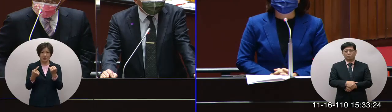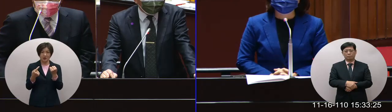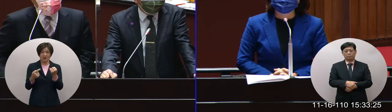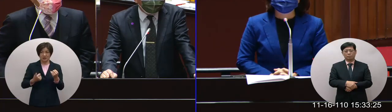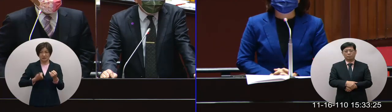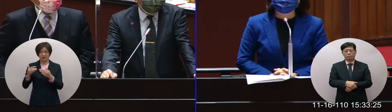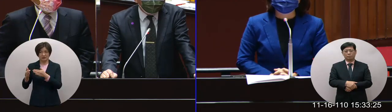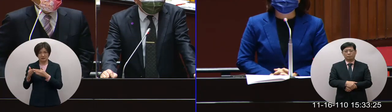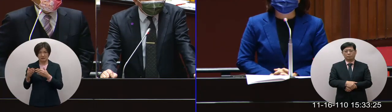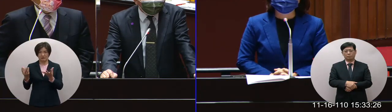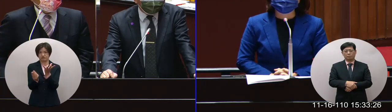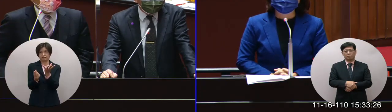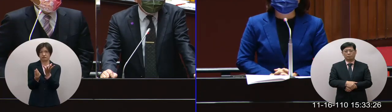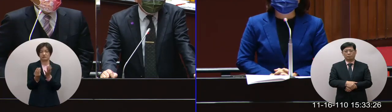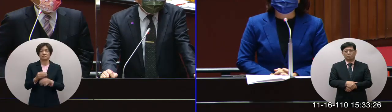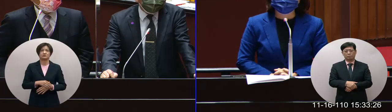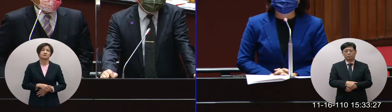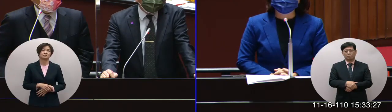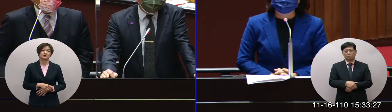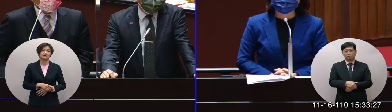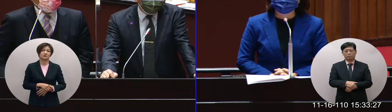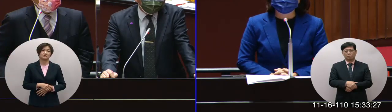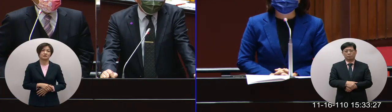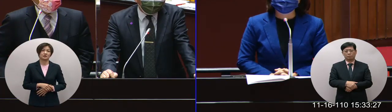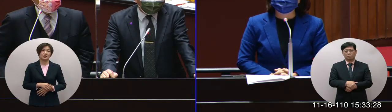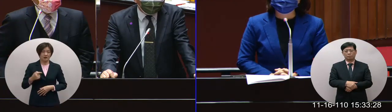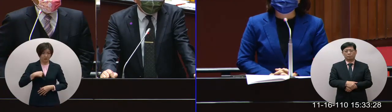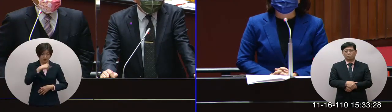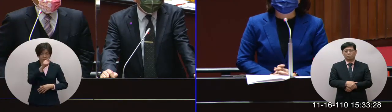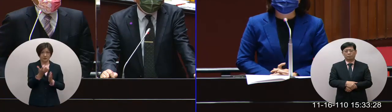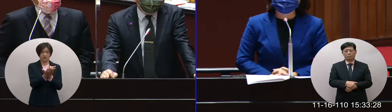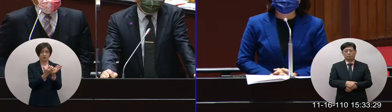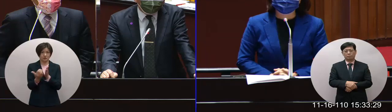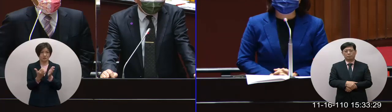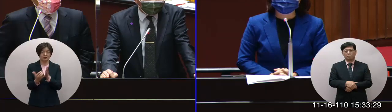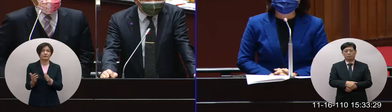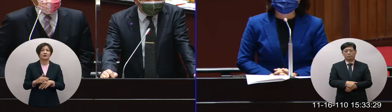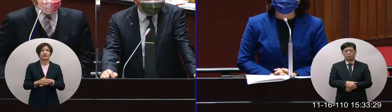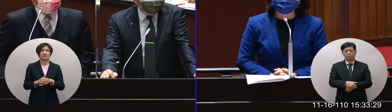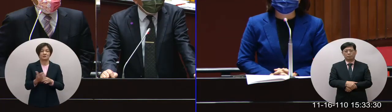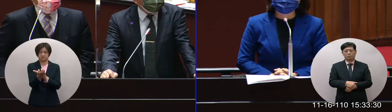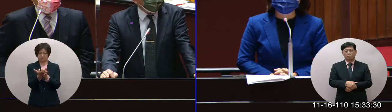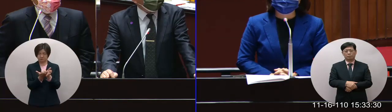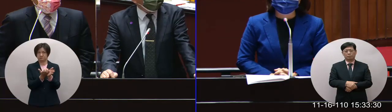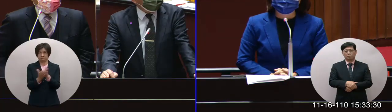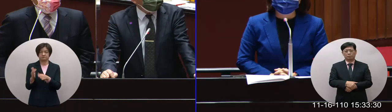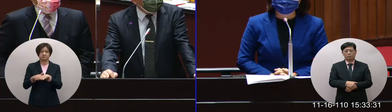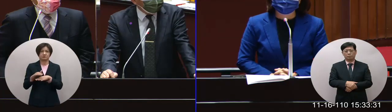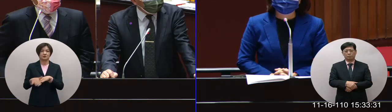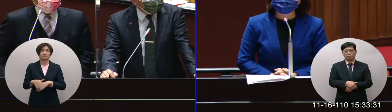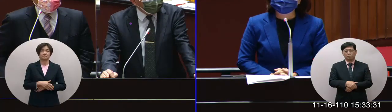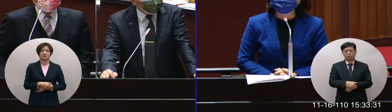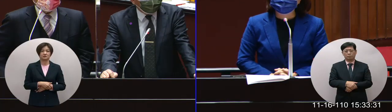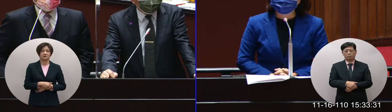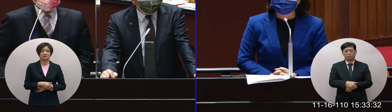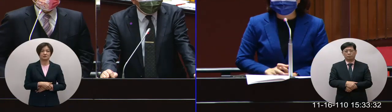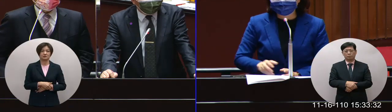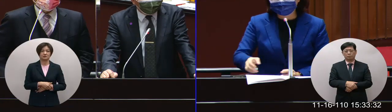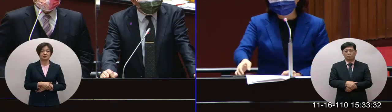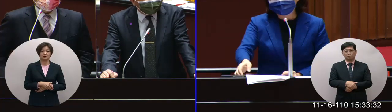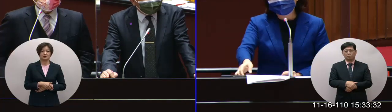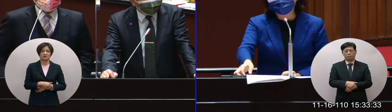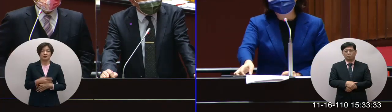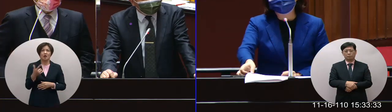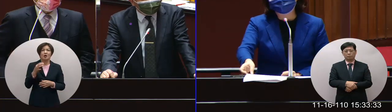我們的需求的量但是呢一下我們的準備就寧願多不願少所以絕對不會有什麼護高